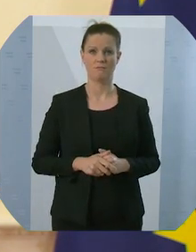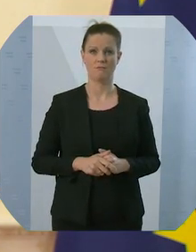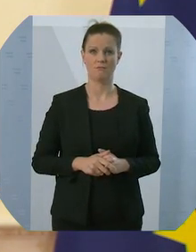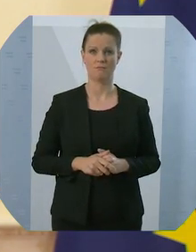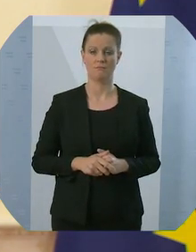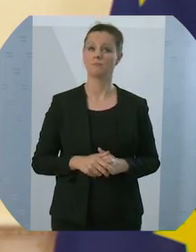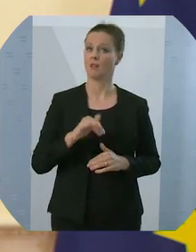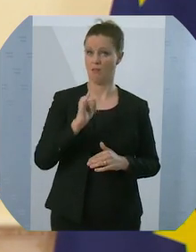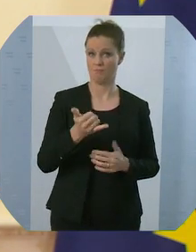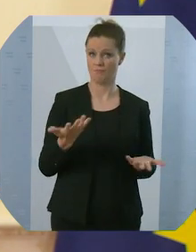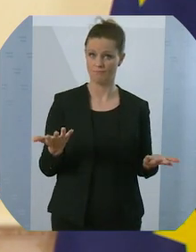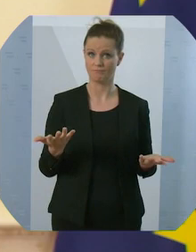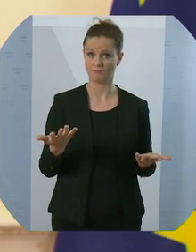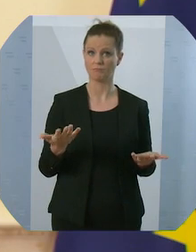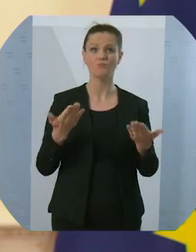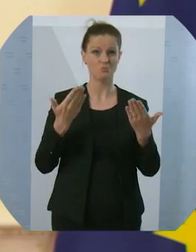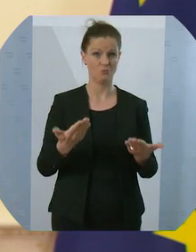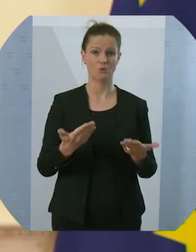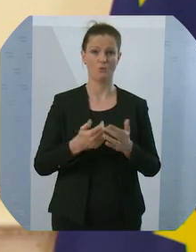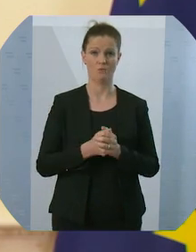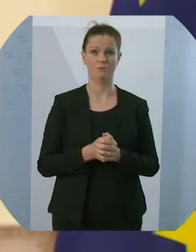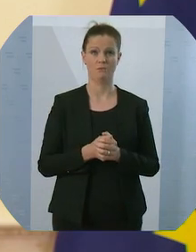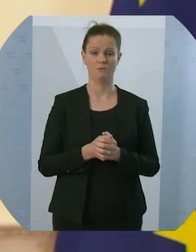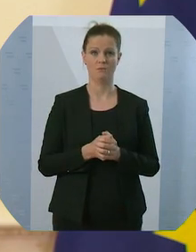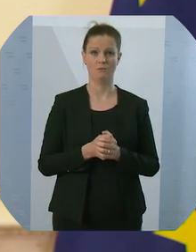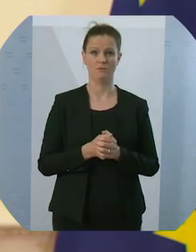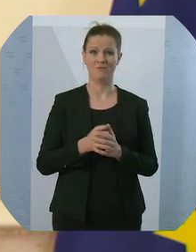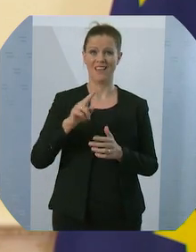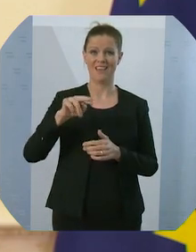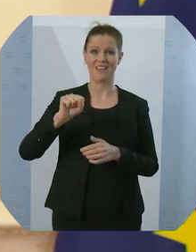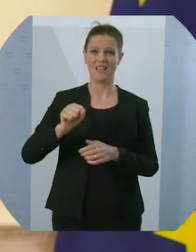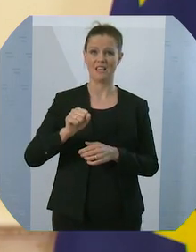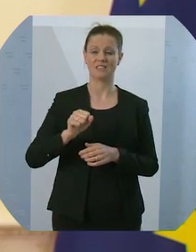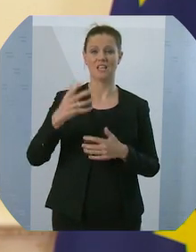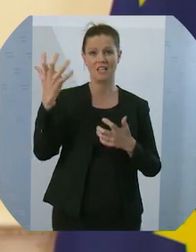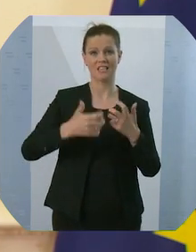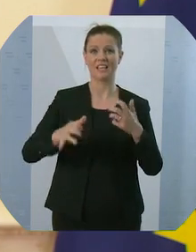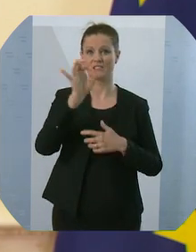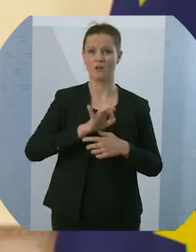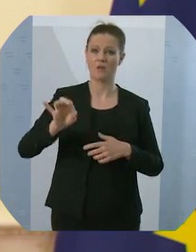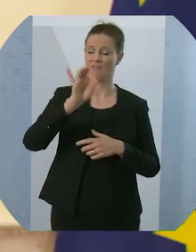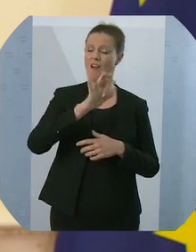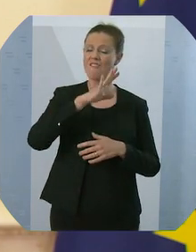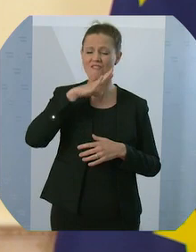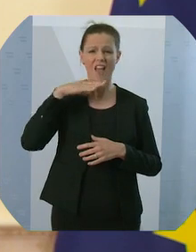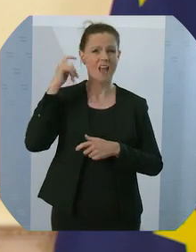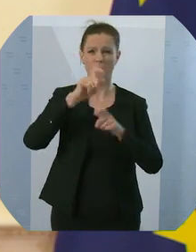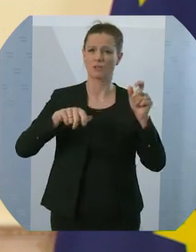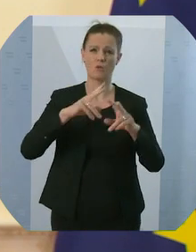es ist so. Unter den S-Kriegsverbrechern gab es eine überproportionale Anzahl an Österreichern.